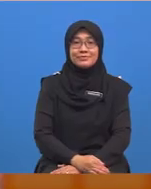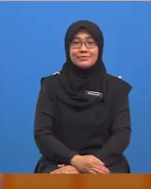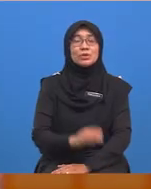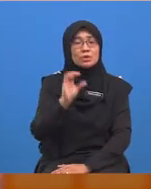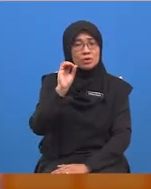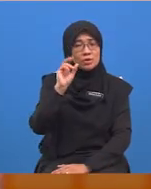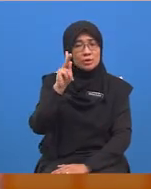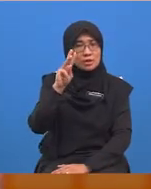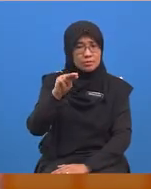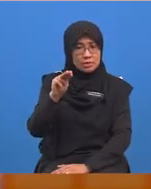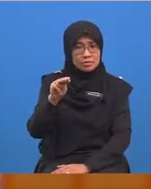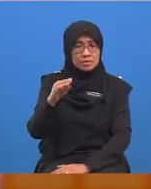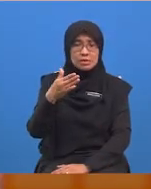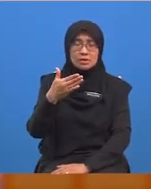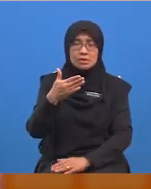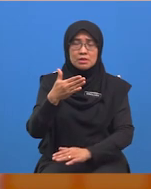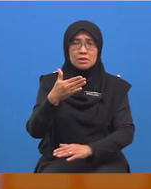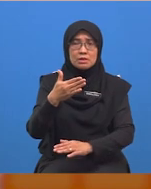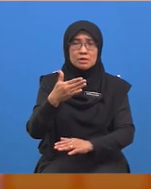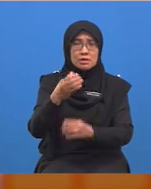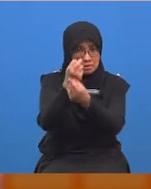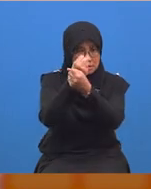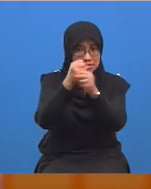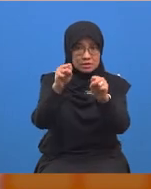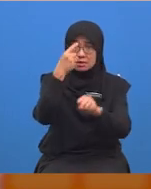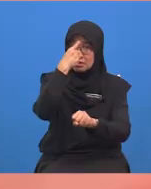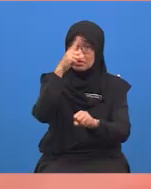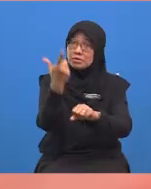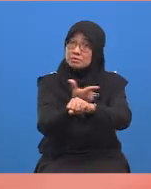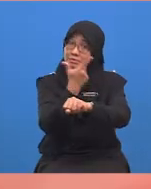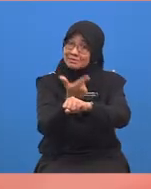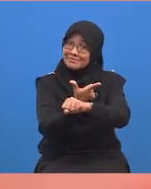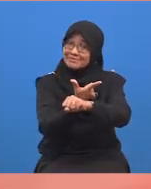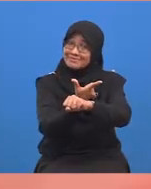Baiklah, murid-murid. Sudah bersedia dengan latihan pengelukuhan kita pada hari ini?